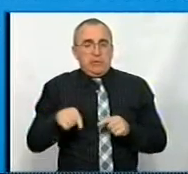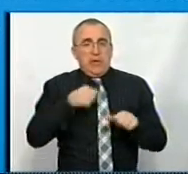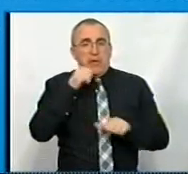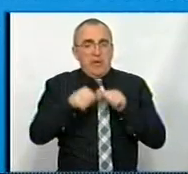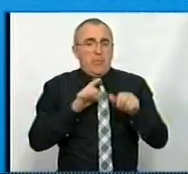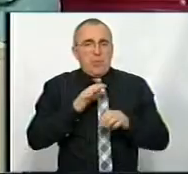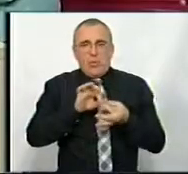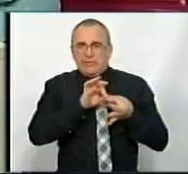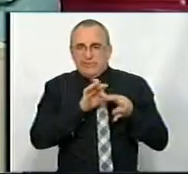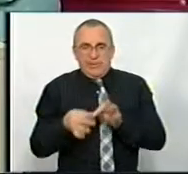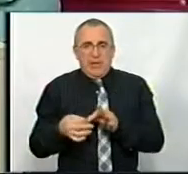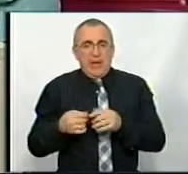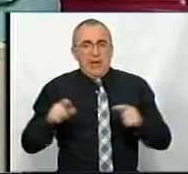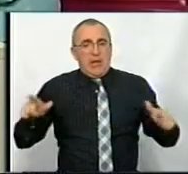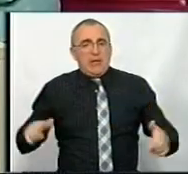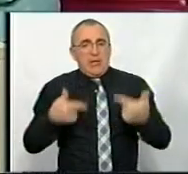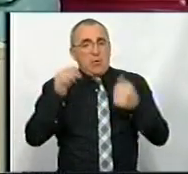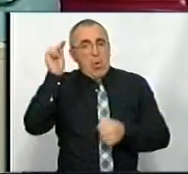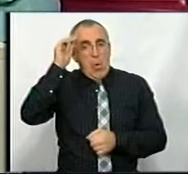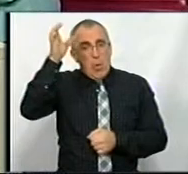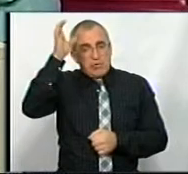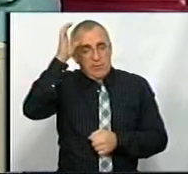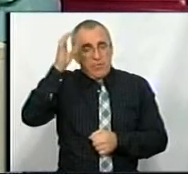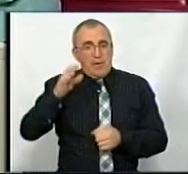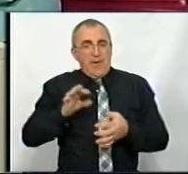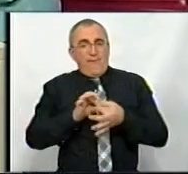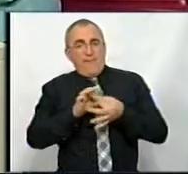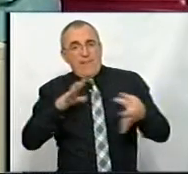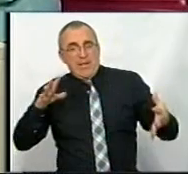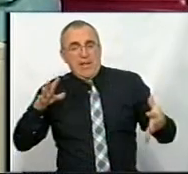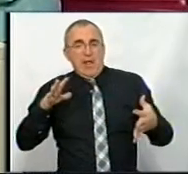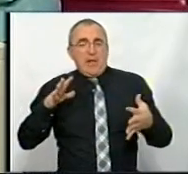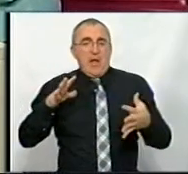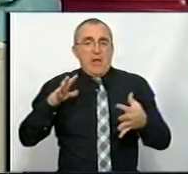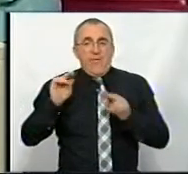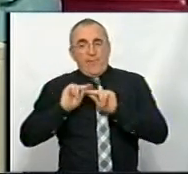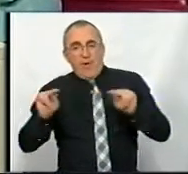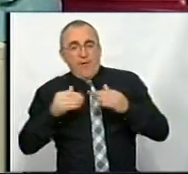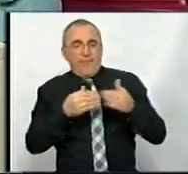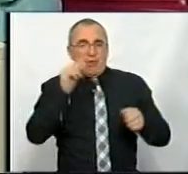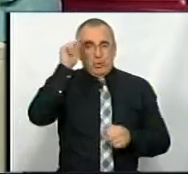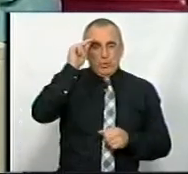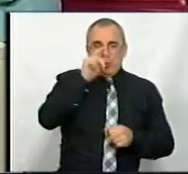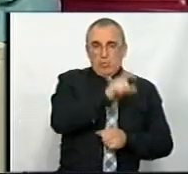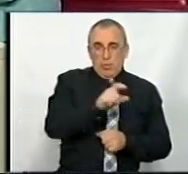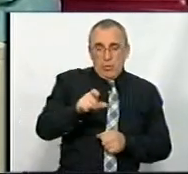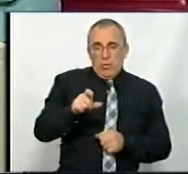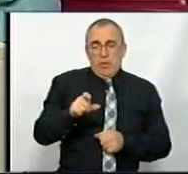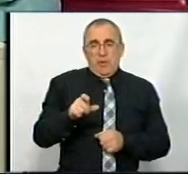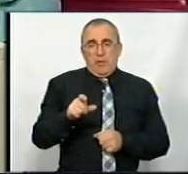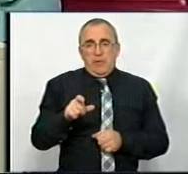досить складним, тому що дистанційна освіта, вона від'єднала викладачів від студентів. І якби ми